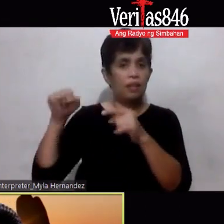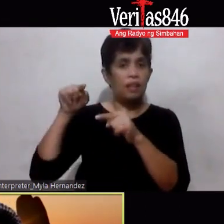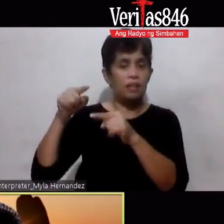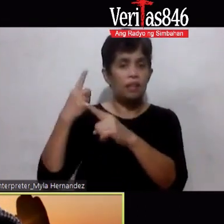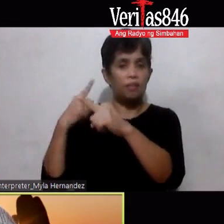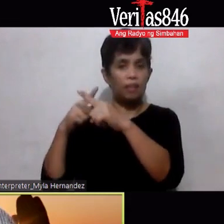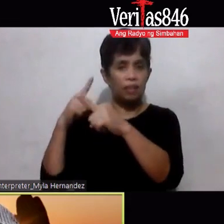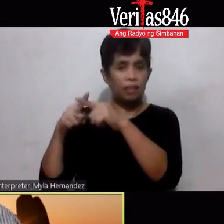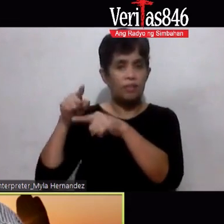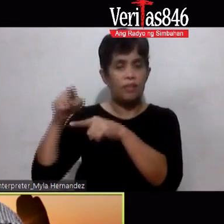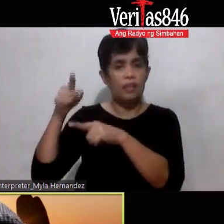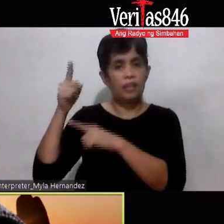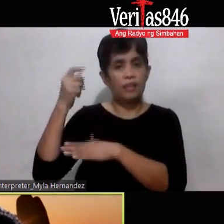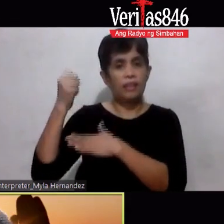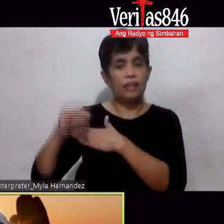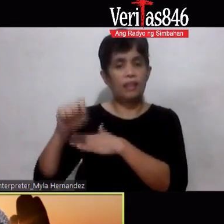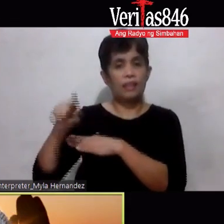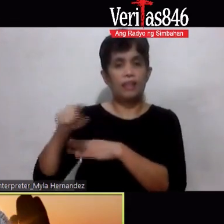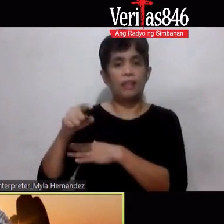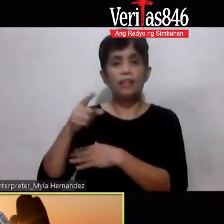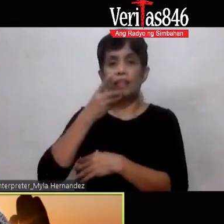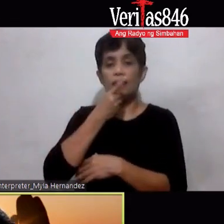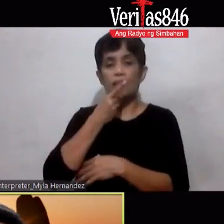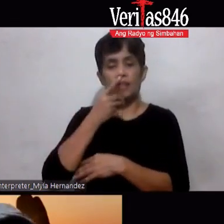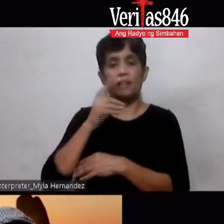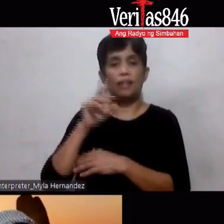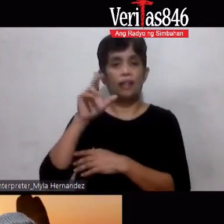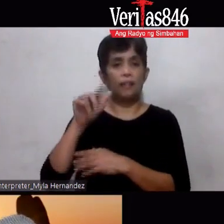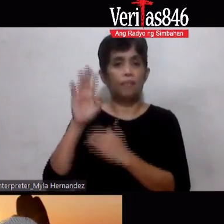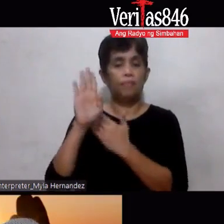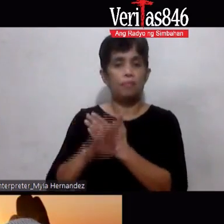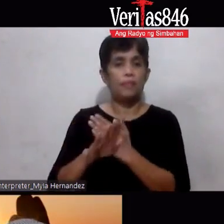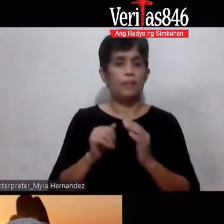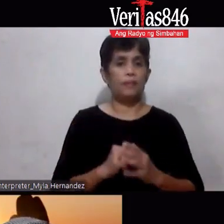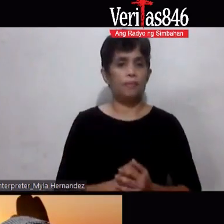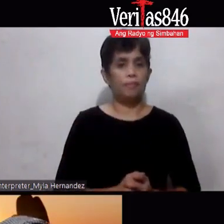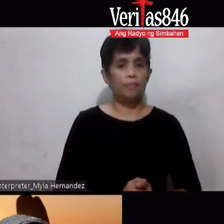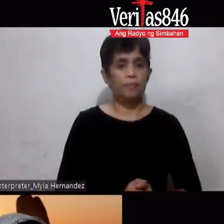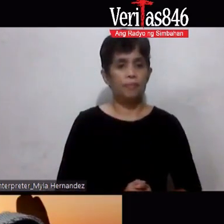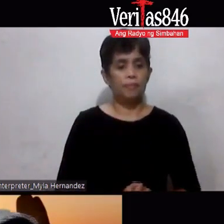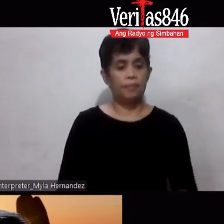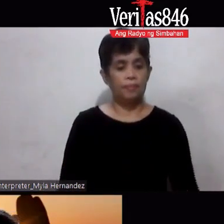Diabetic Sasagutin mo yan Buddy Benson Sa ating pagbabalik Pagbabalik Maraming salamat